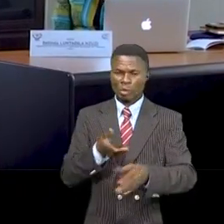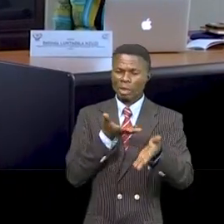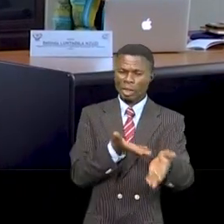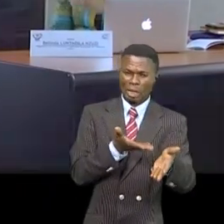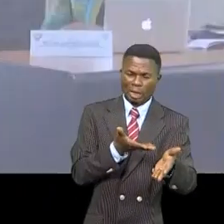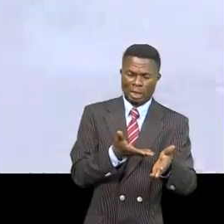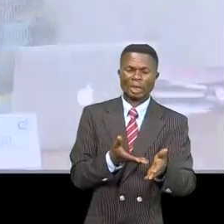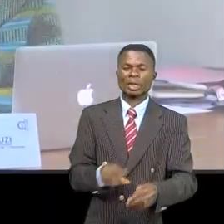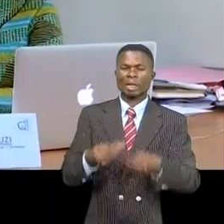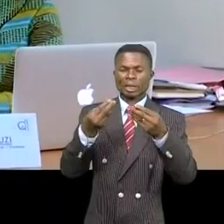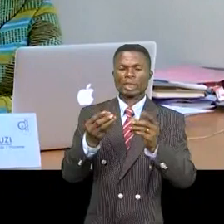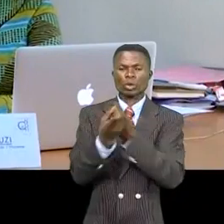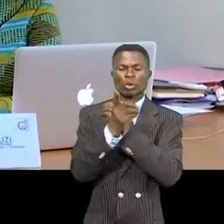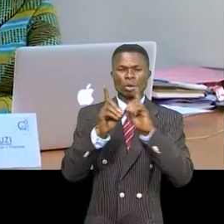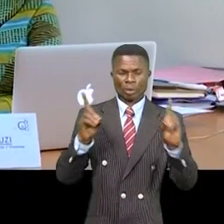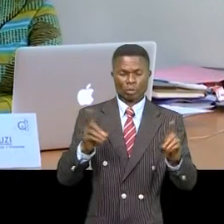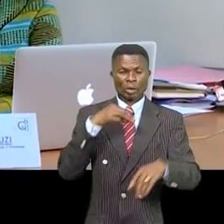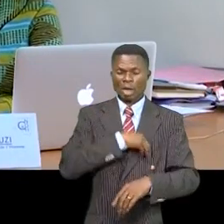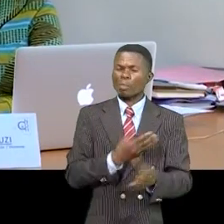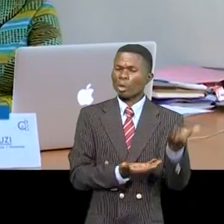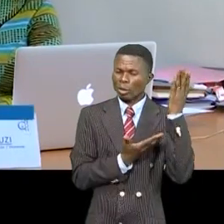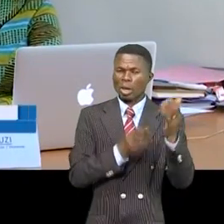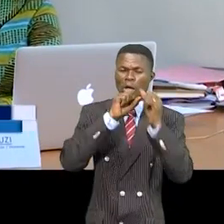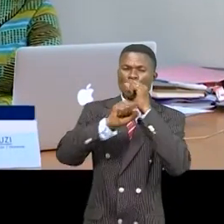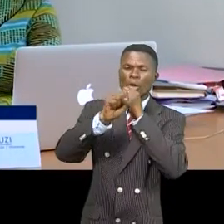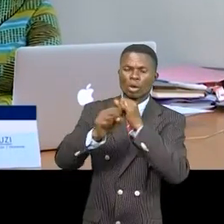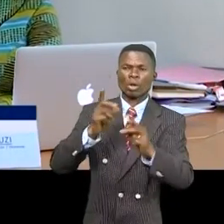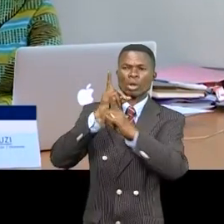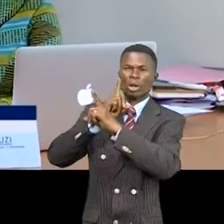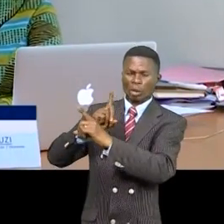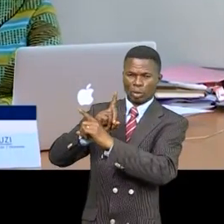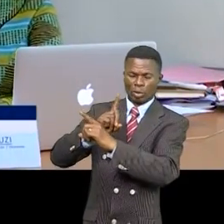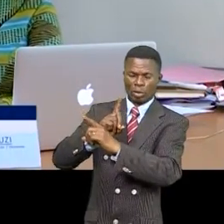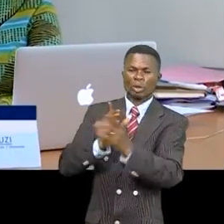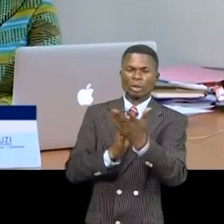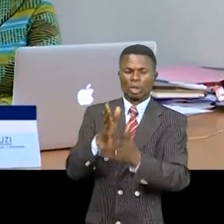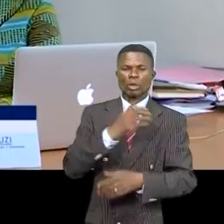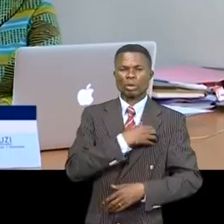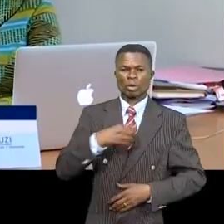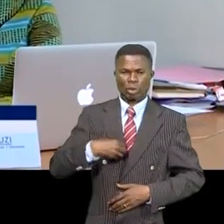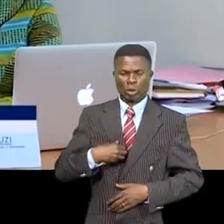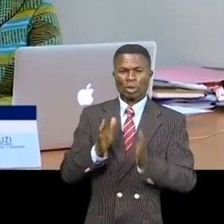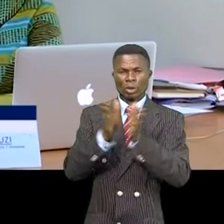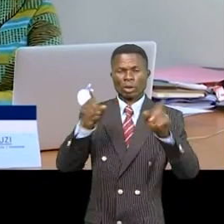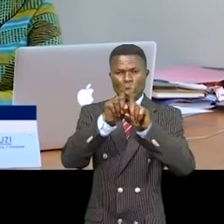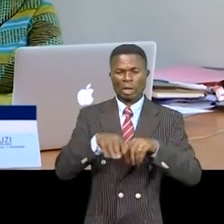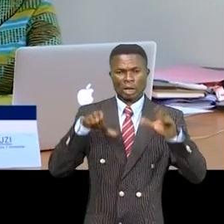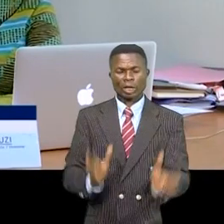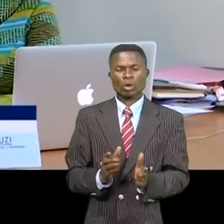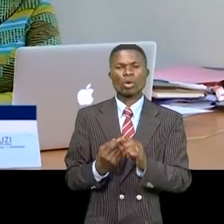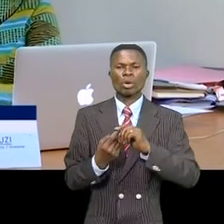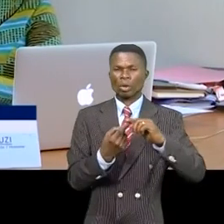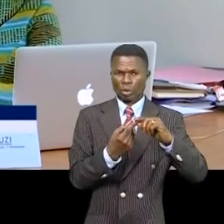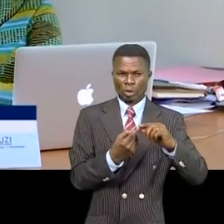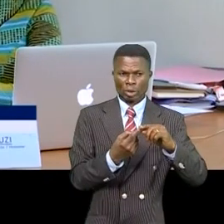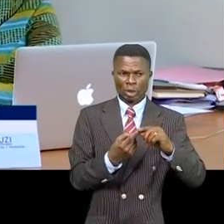démocratie. La mission est cernée dans la promotion et la protection des droits de l'homme en général et des Congolais en particulier.